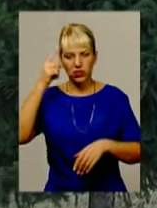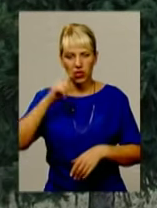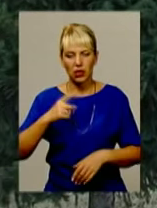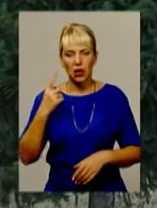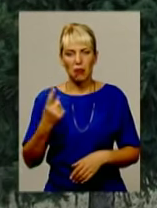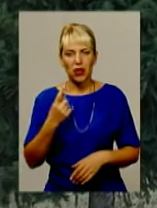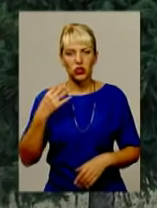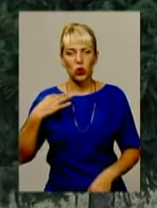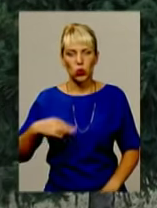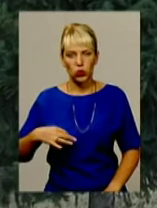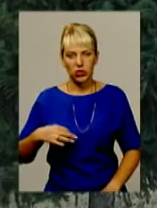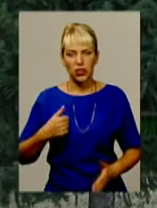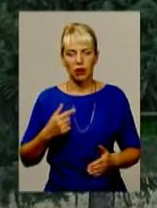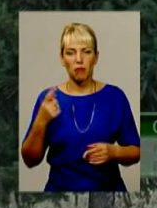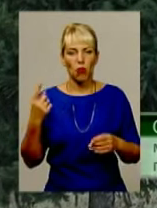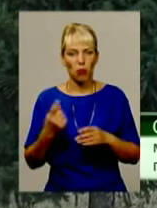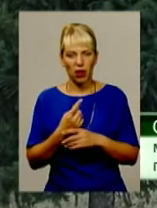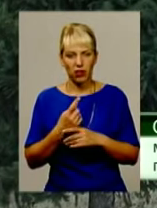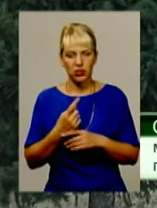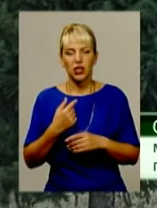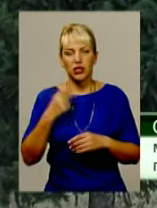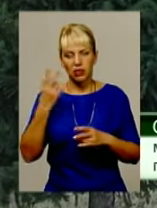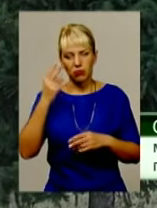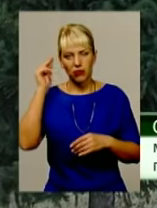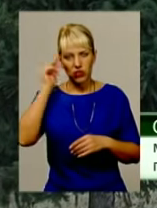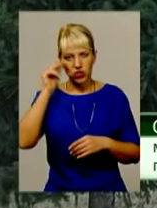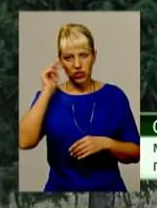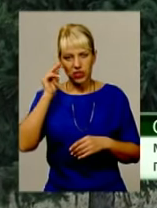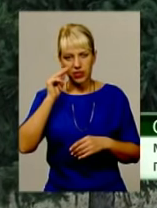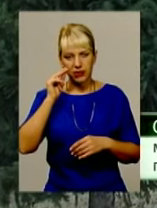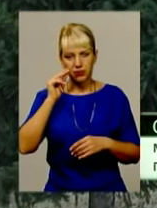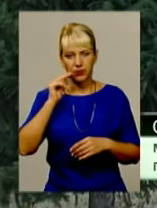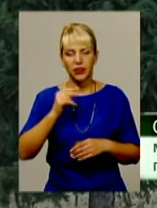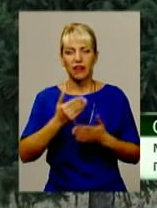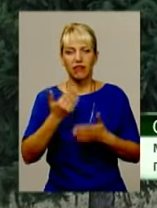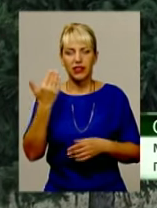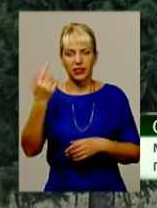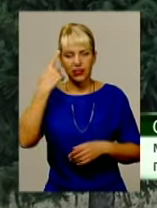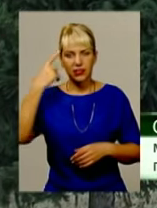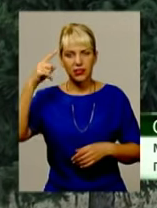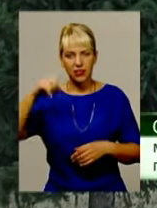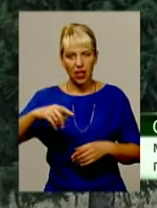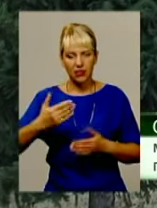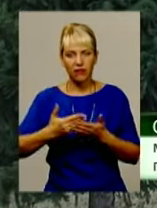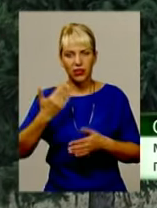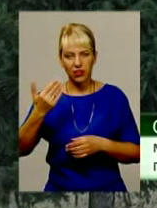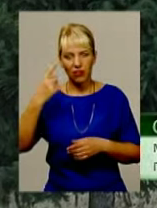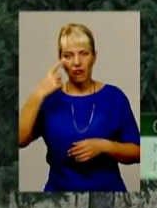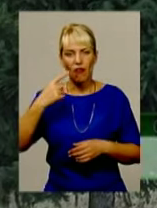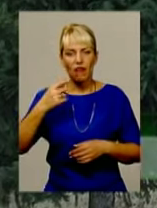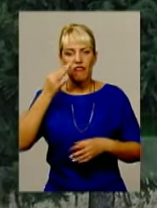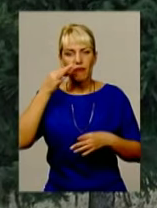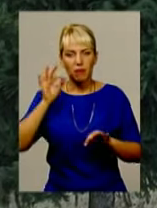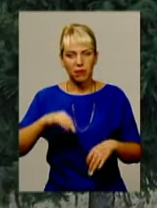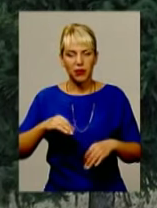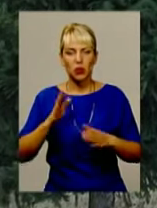Першокурсникам, по-перше, вчитись, бо саме від їх знань, від їх вмінь будуть